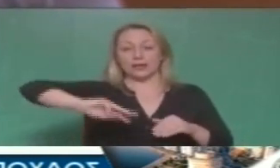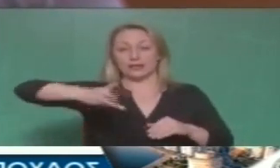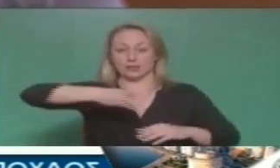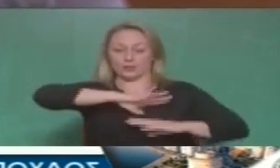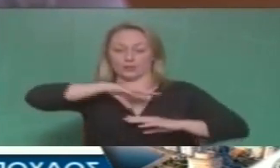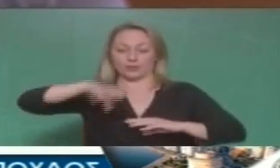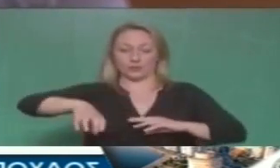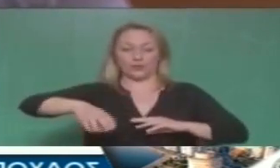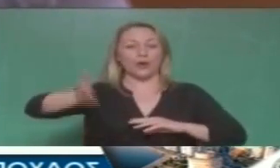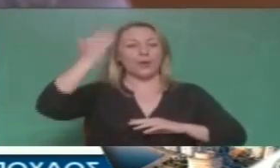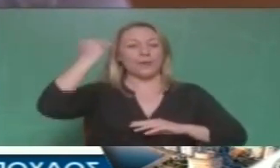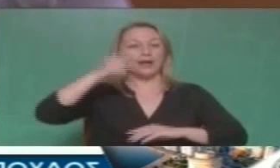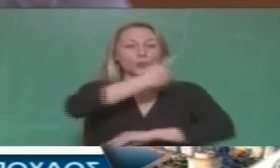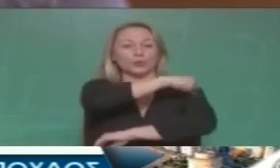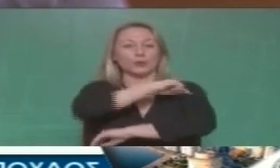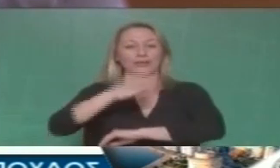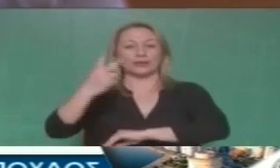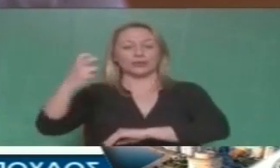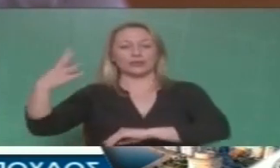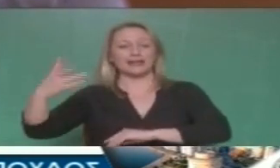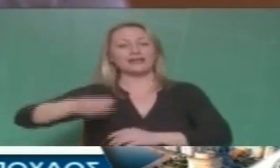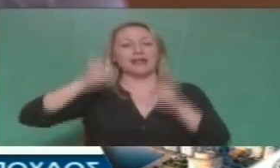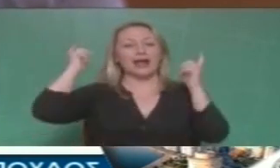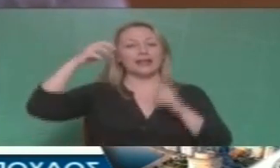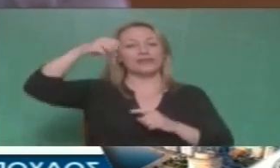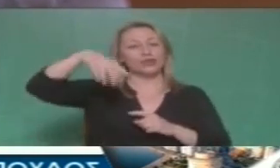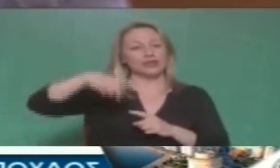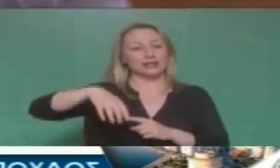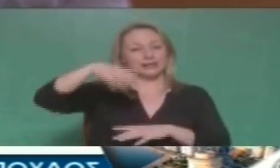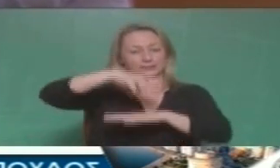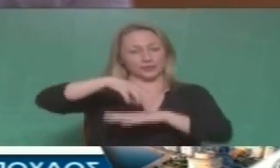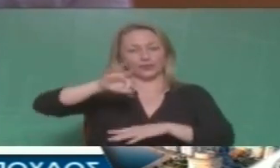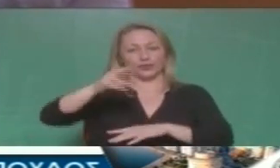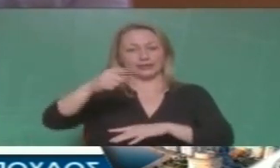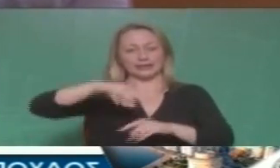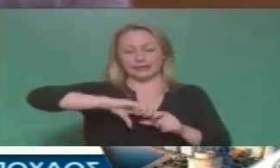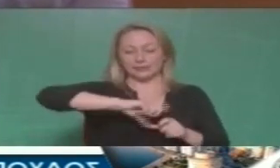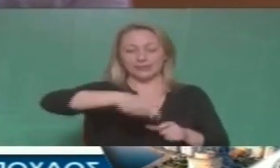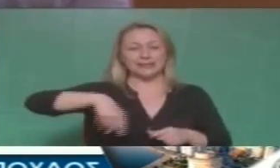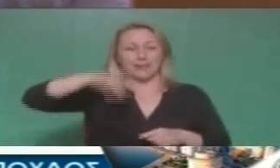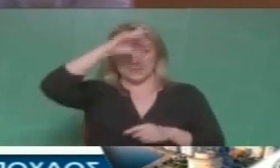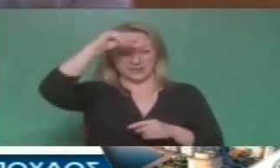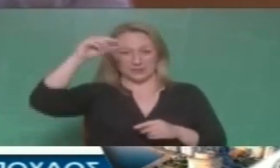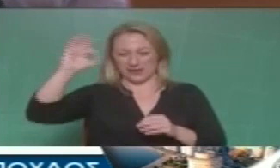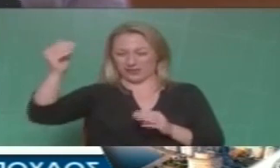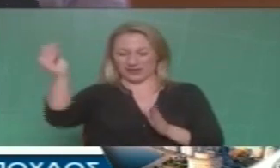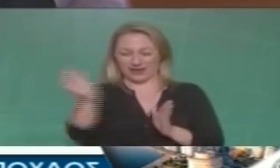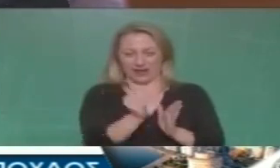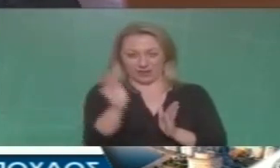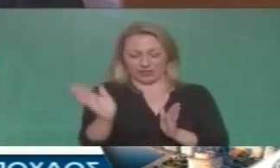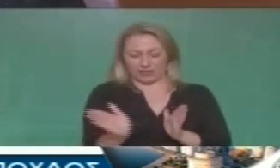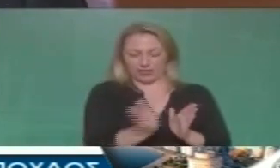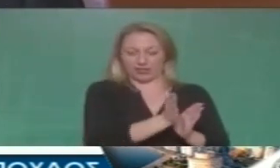το παλιό 424 την Αγία Φωθηνή κτλ σε αυτό τον άξο με συγχωρείτε τι χρειάζεται